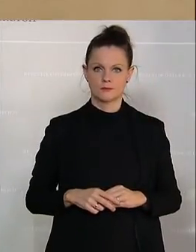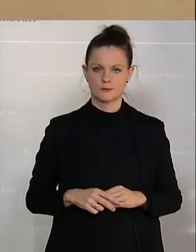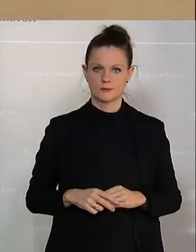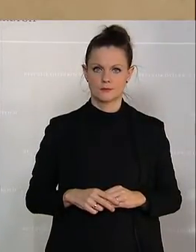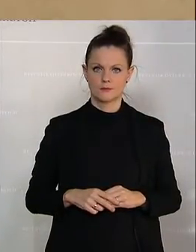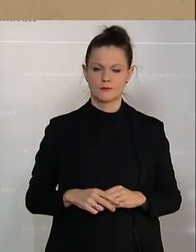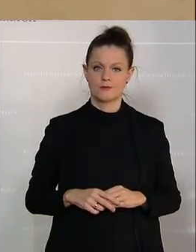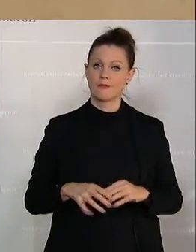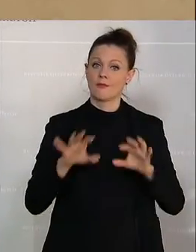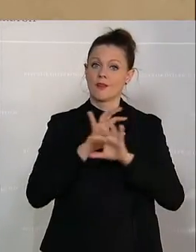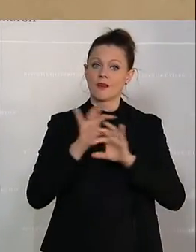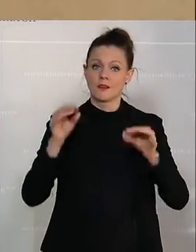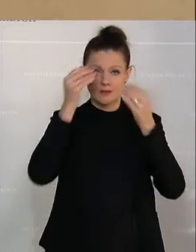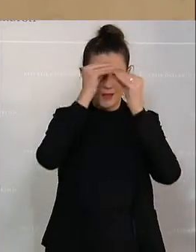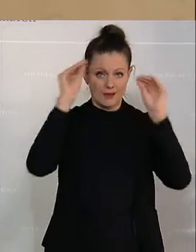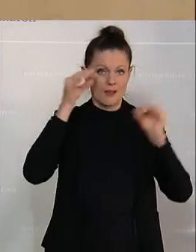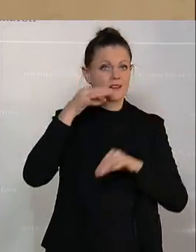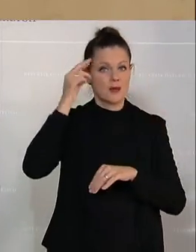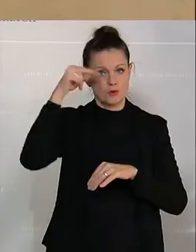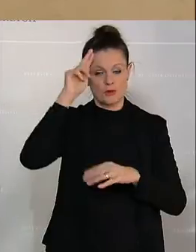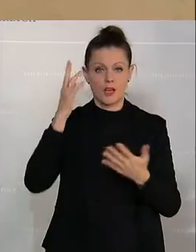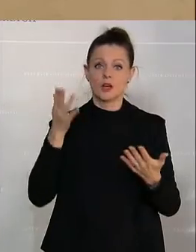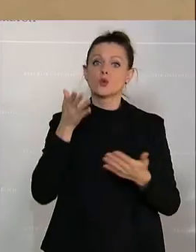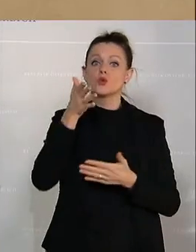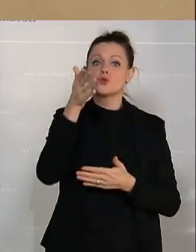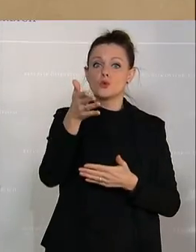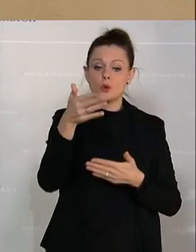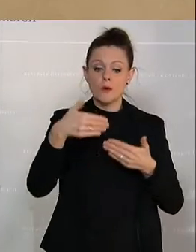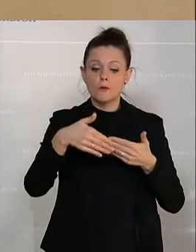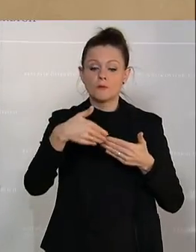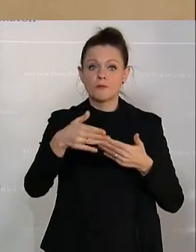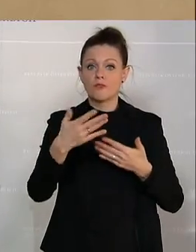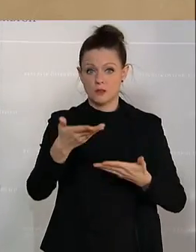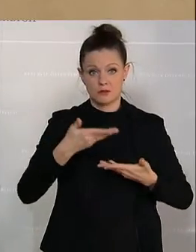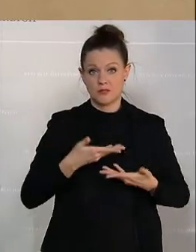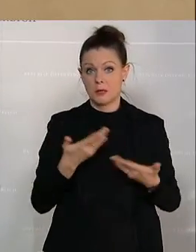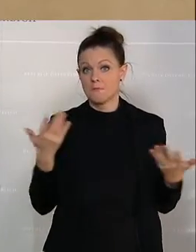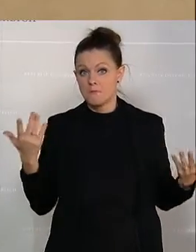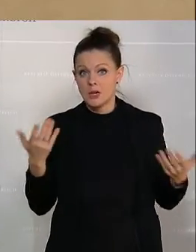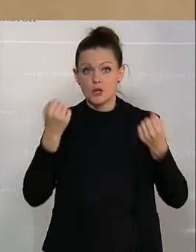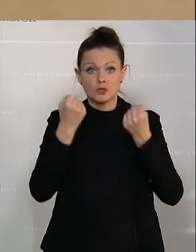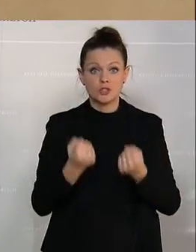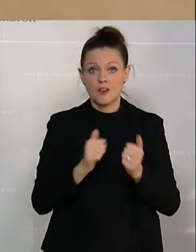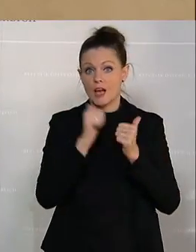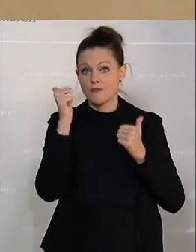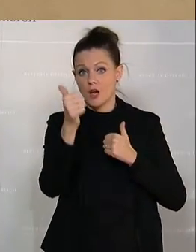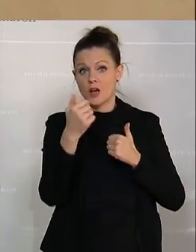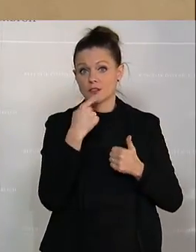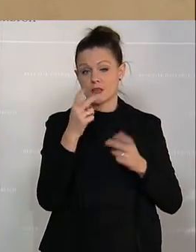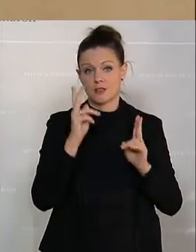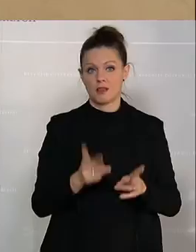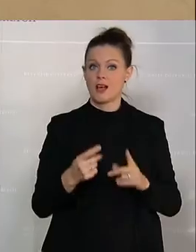Meine sehr geehrten Damen und Herren, was wird es die unmittelbare Zukunft bringen? Schwer vorherzusagen, es gibt positive Entwicklungen,